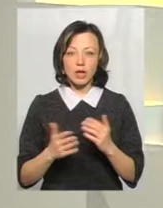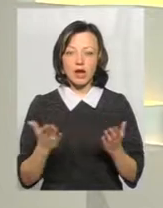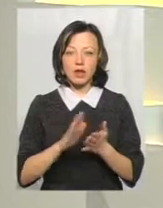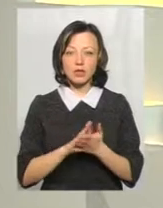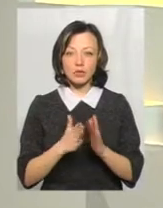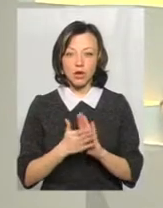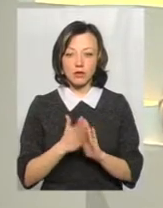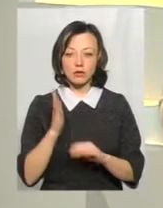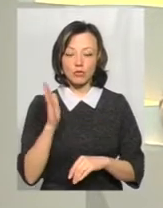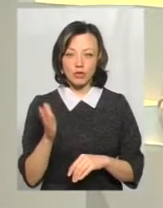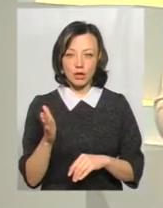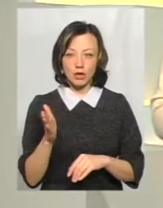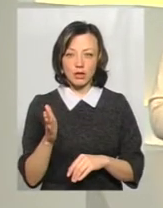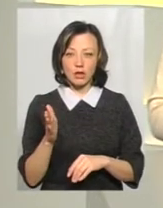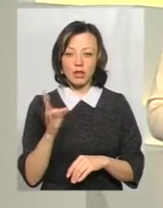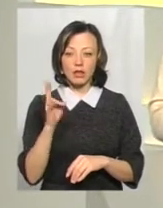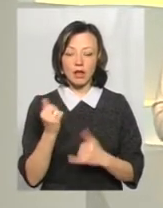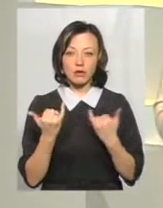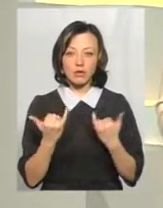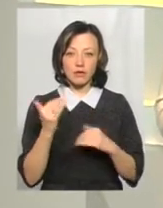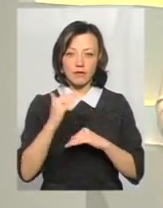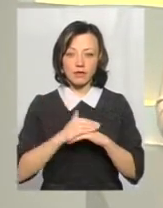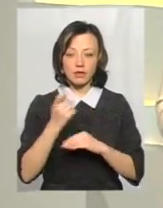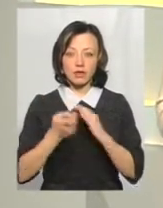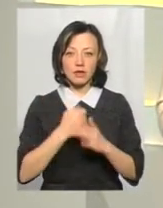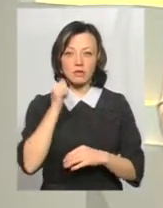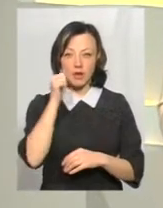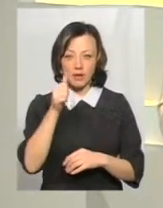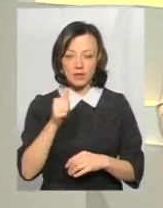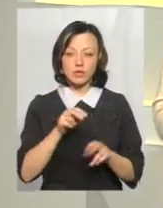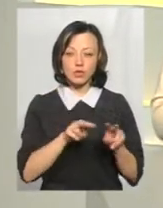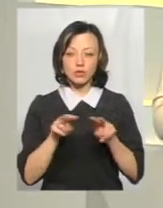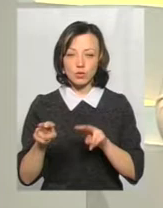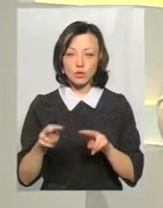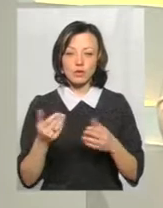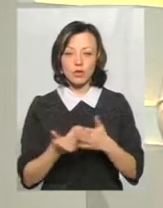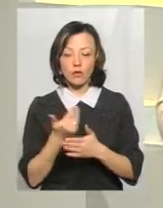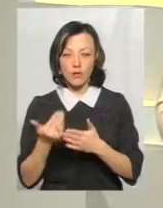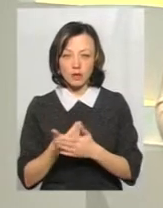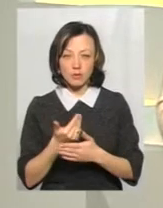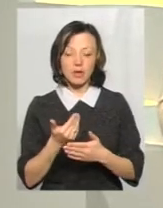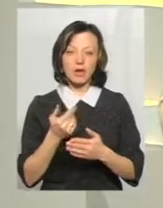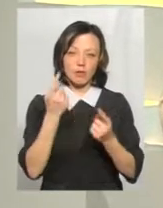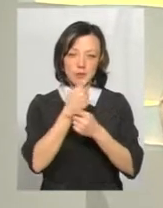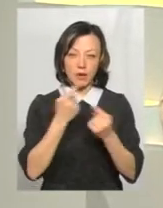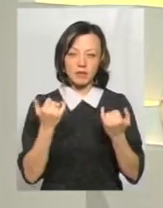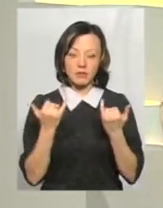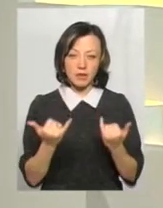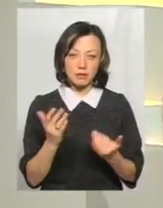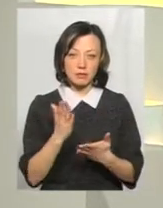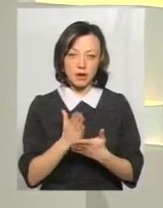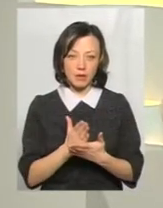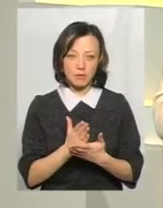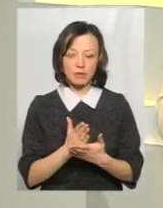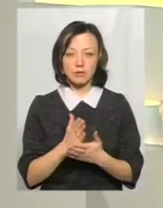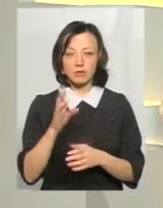ситуація буде на сьогоднішній вечір, ми знаємо завтра. Тому слідкуйте за випусками новин, а та інформація, яку маємо на сьогодні,